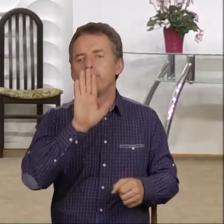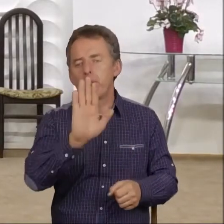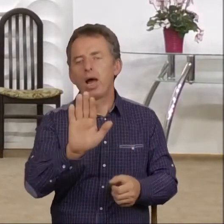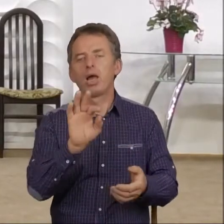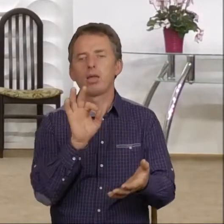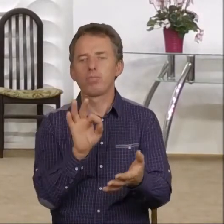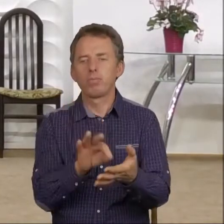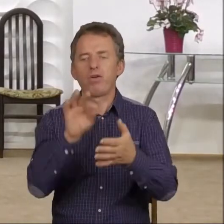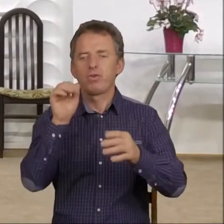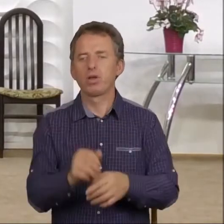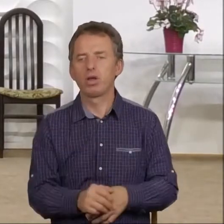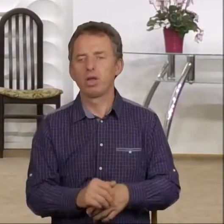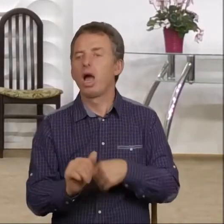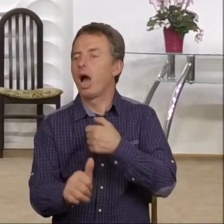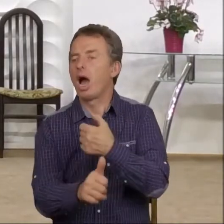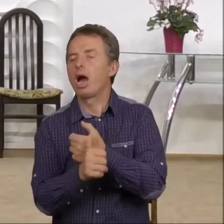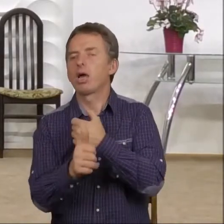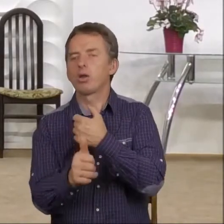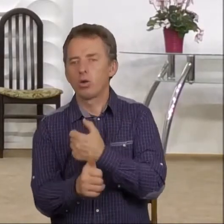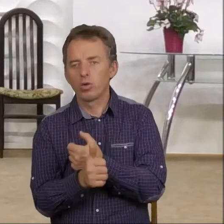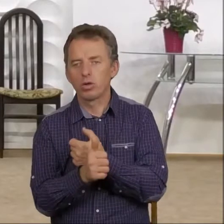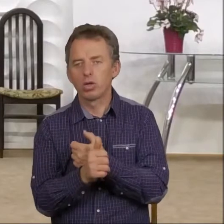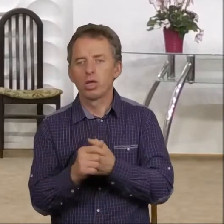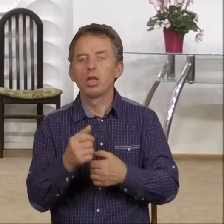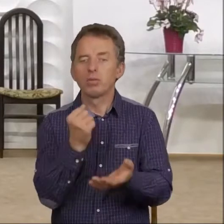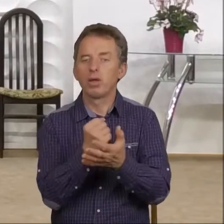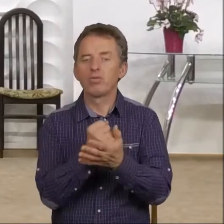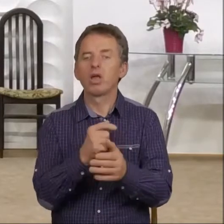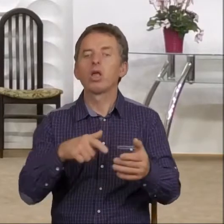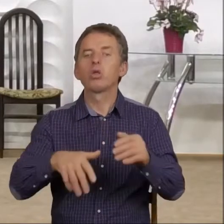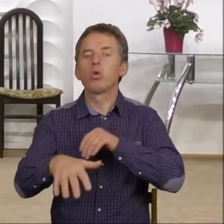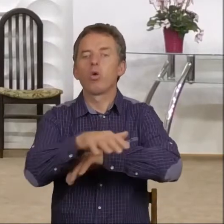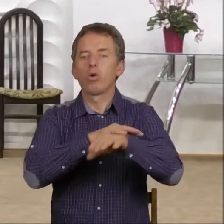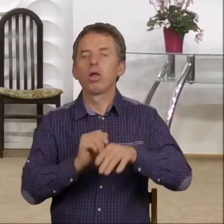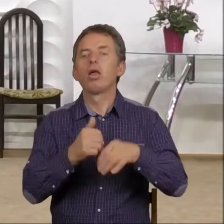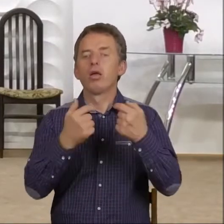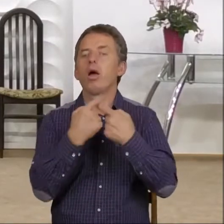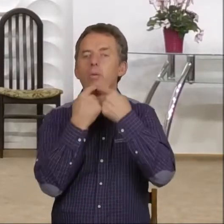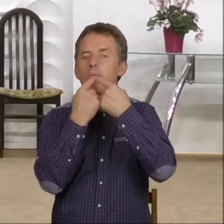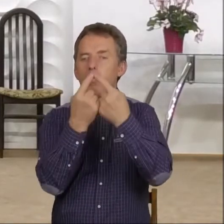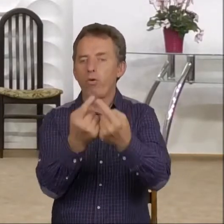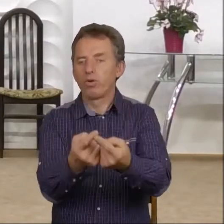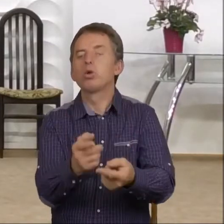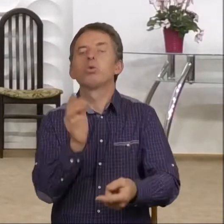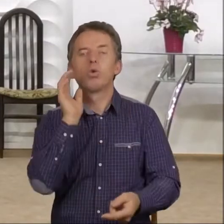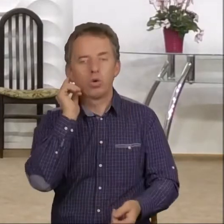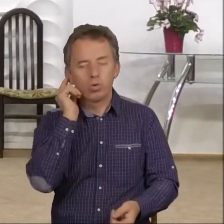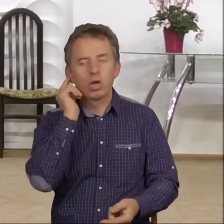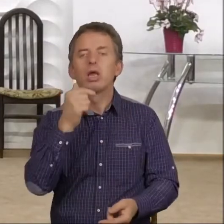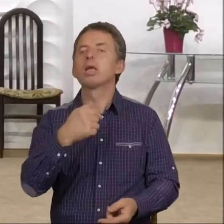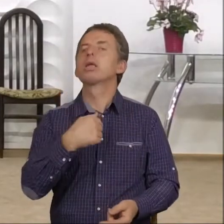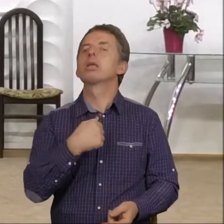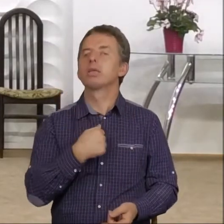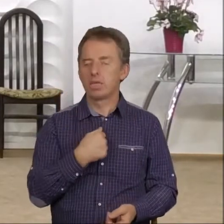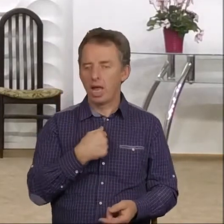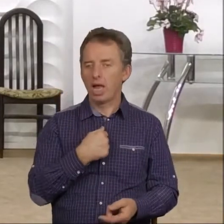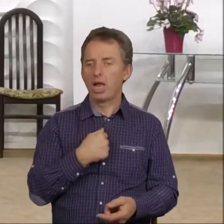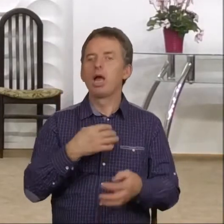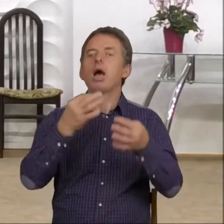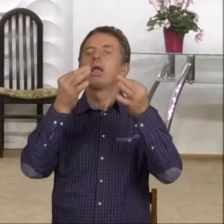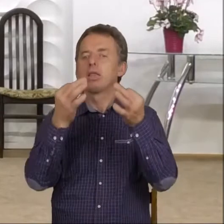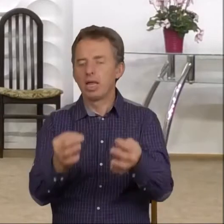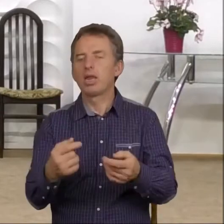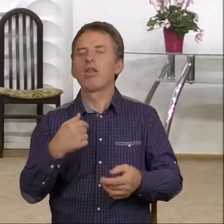argument, atut duchowy, będzie w stanie powiedzieć, no to słuchajcie, to ja teraz będę waszym